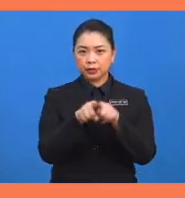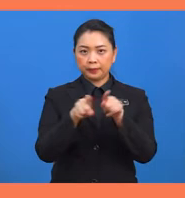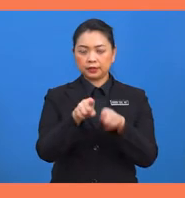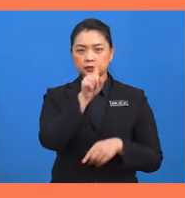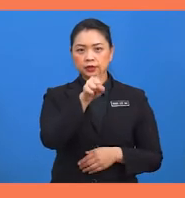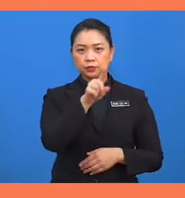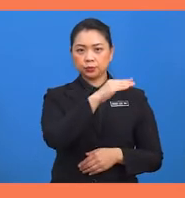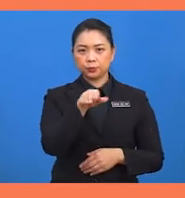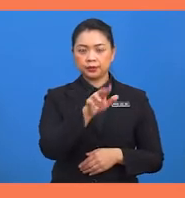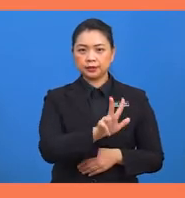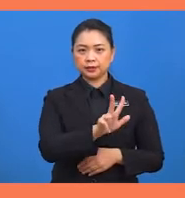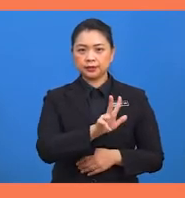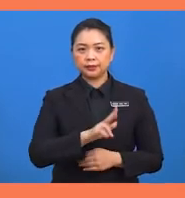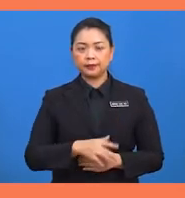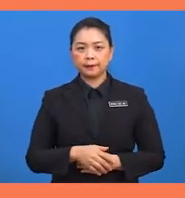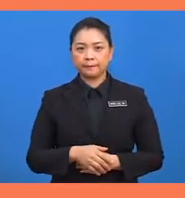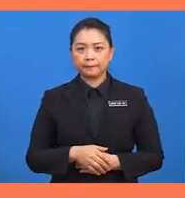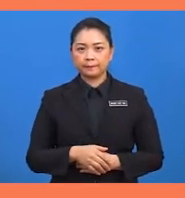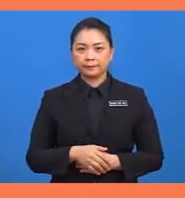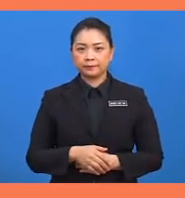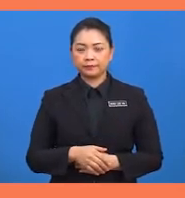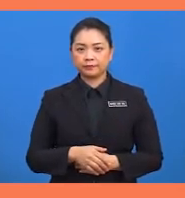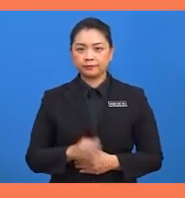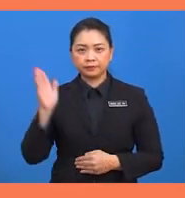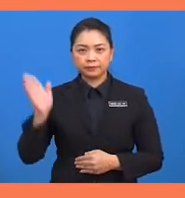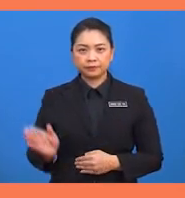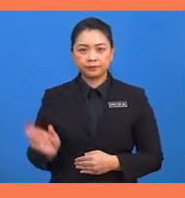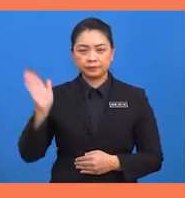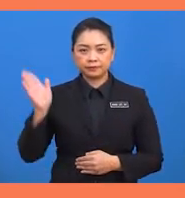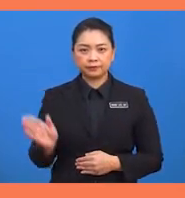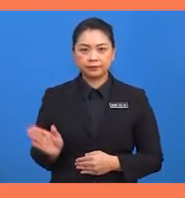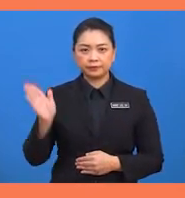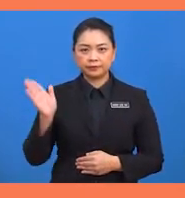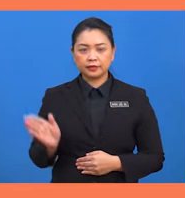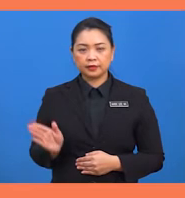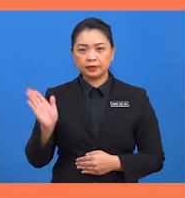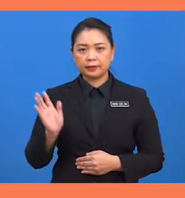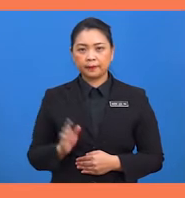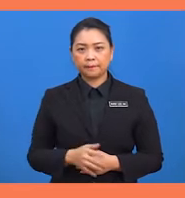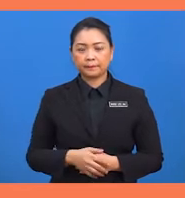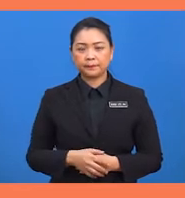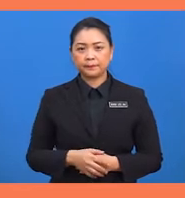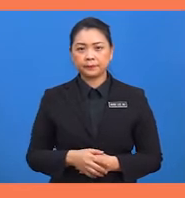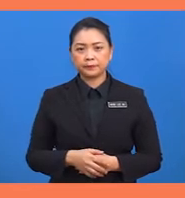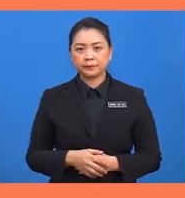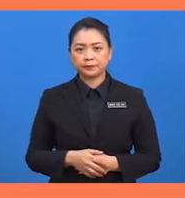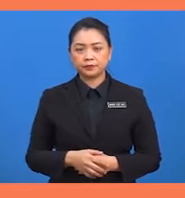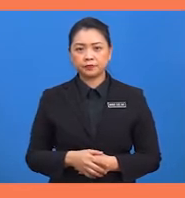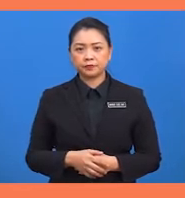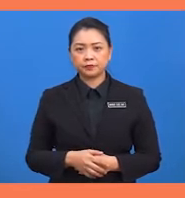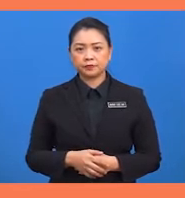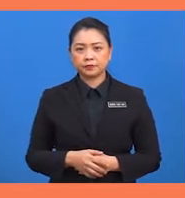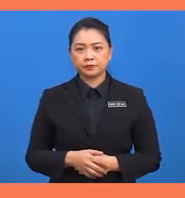sama dengan 1 kepada 3. Gantikan ST dengan 4 dan